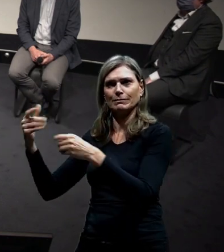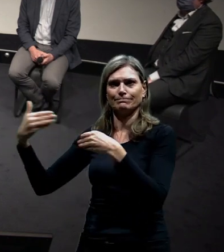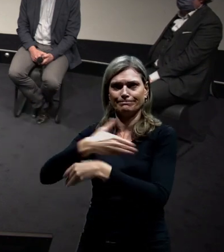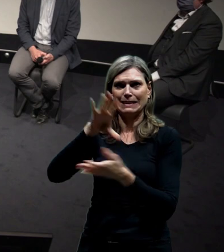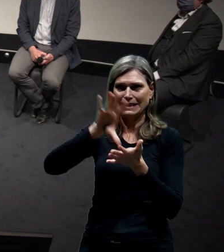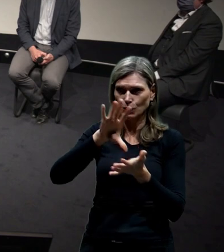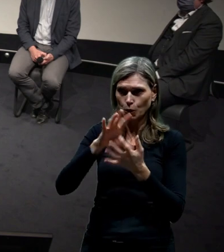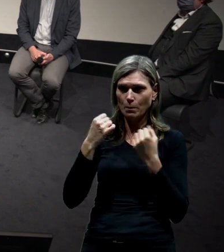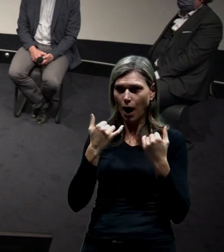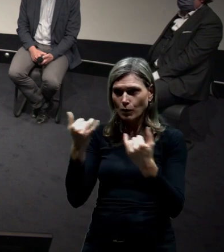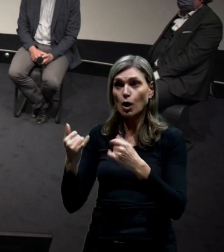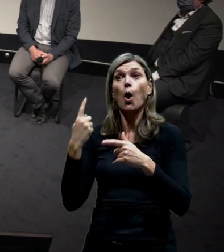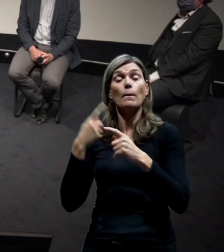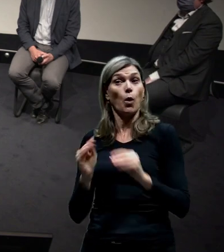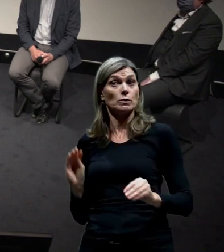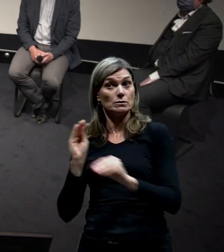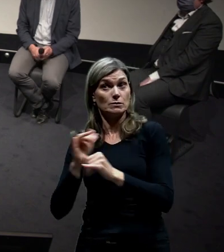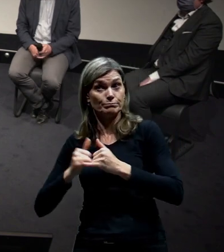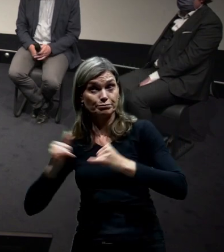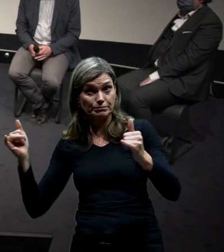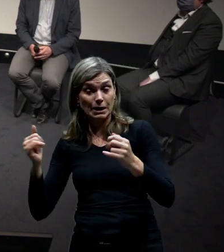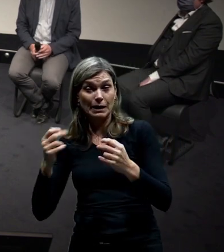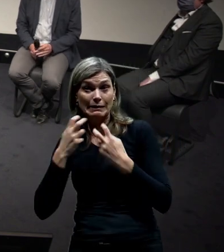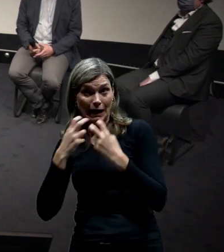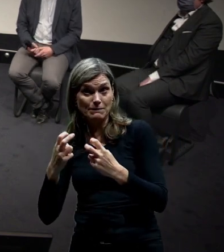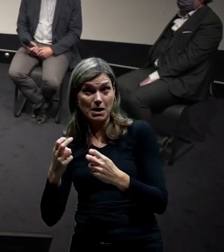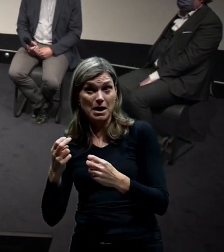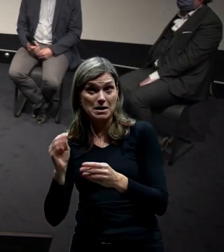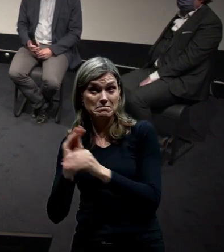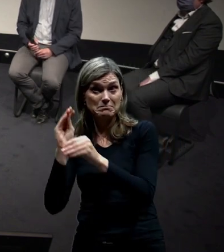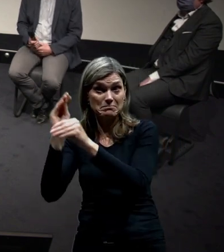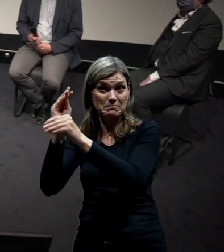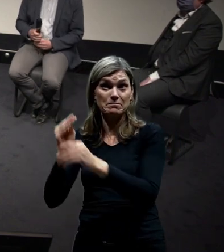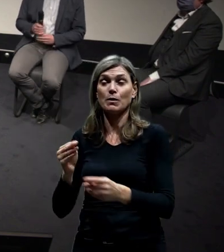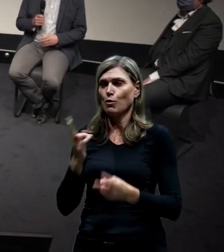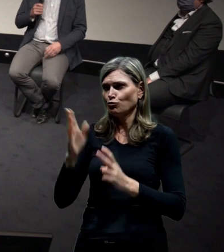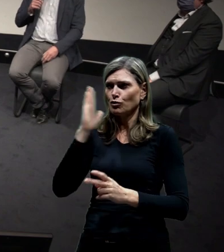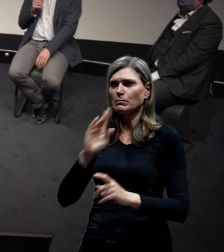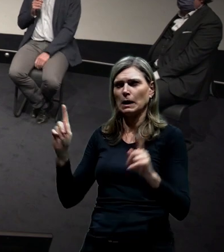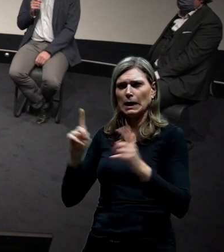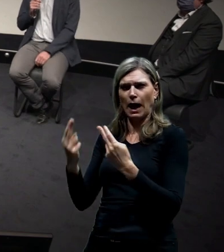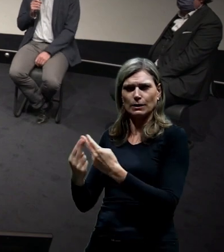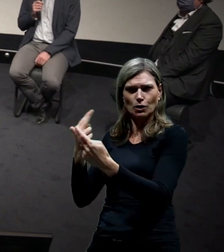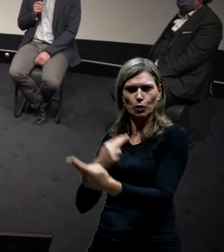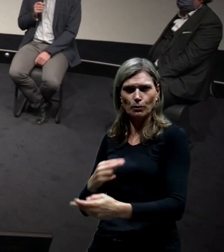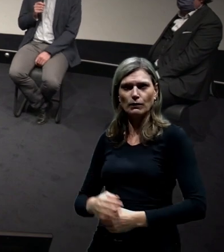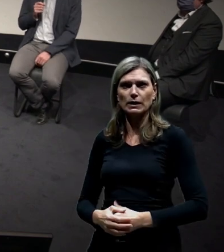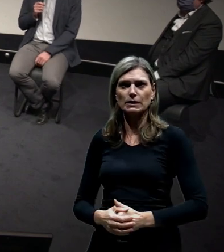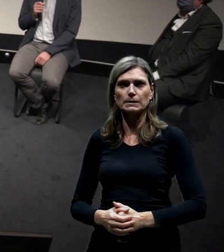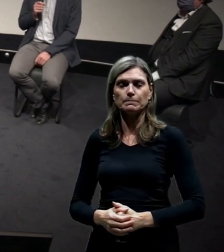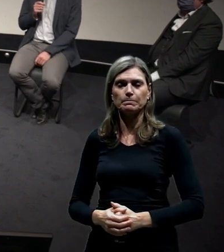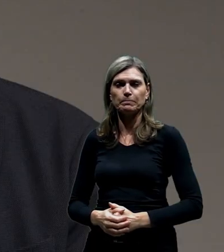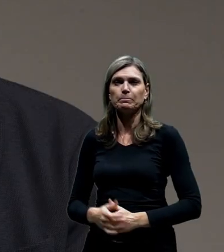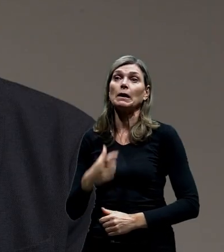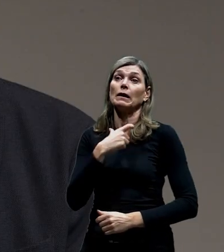jestli se třeba nemá vracet tramvajová doprava do těchto míst. Máte na to nějaký krátký komentář? Tak za mě určitě. Já